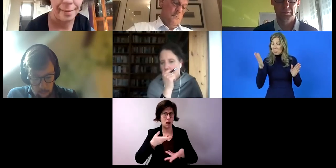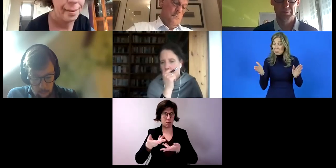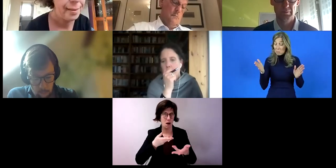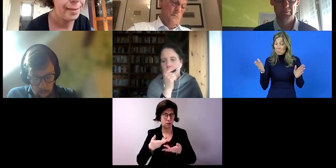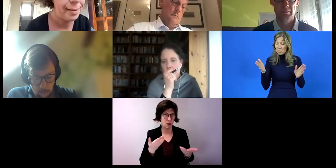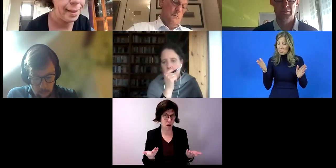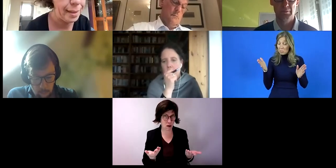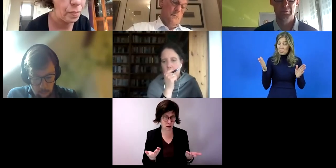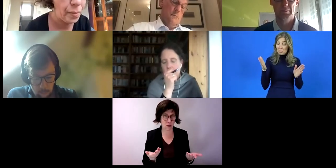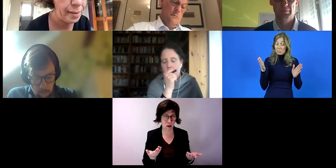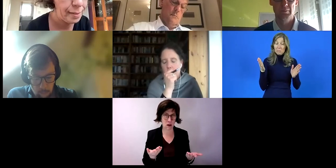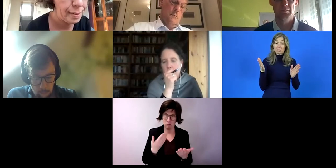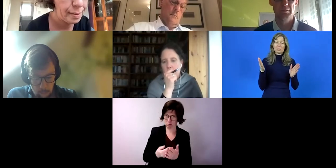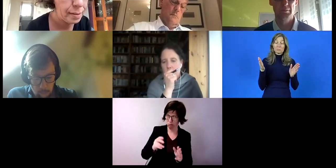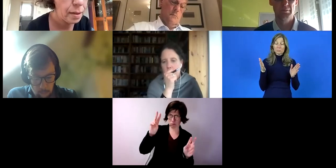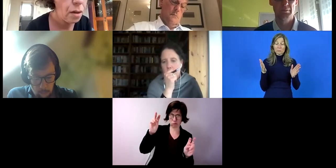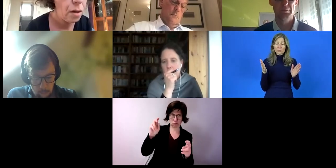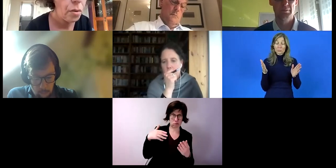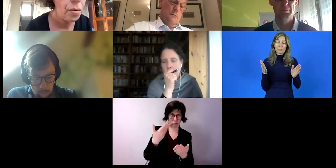ein Statement.